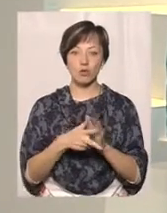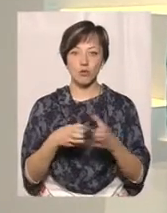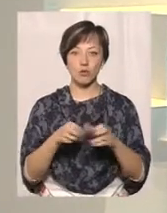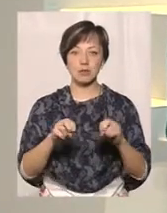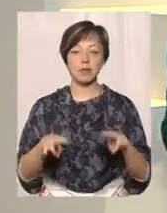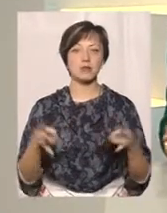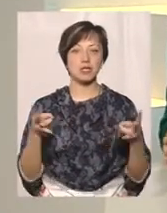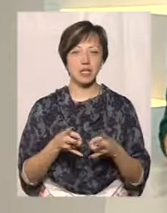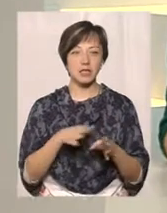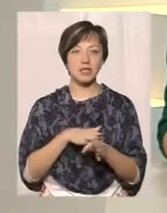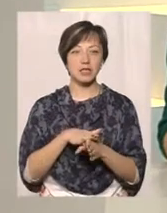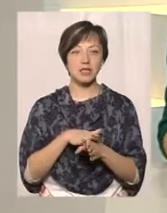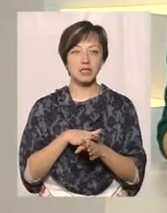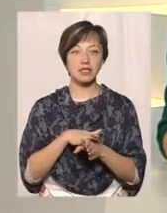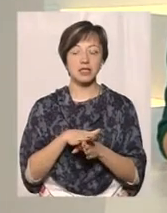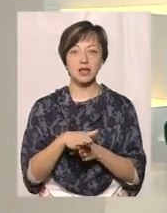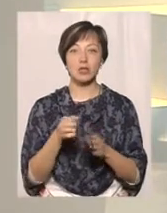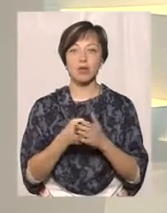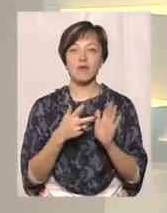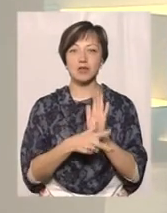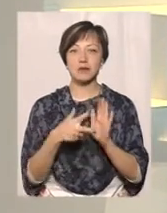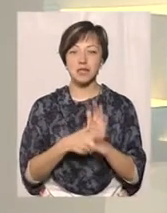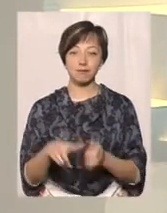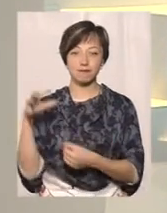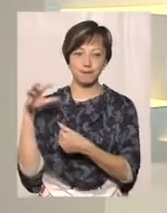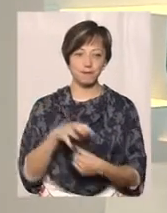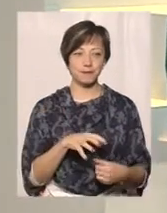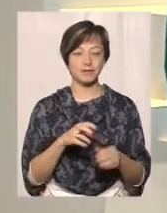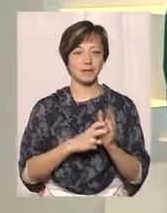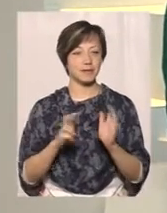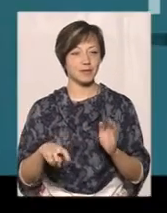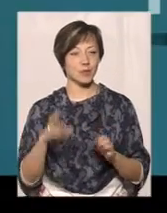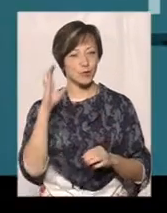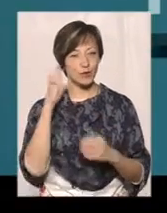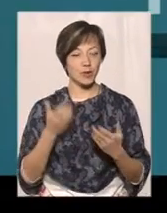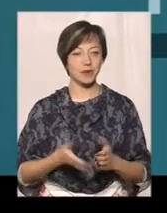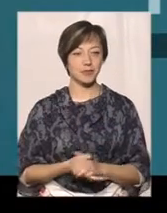спецпризначення здійснила до 80 стрибків з парашутом. Послухаємо.